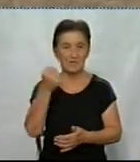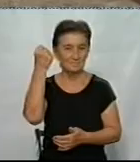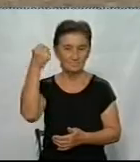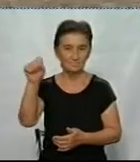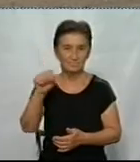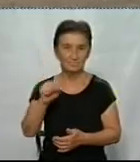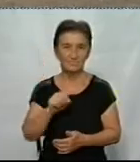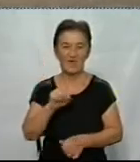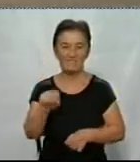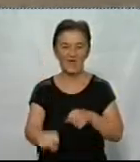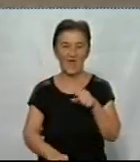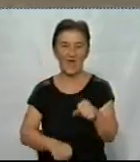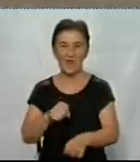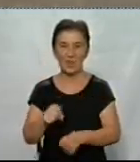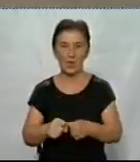велестафеті.